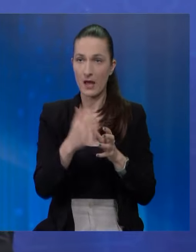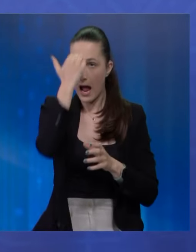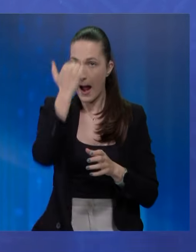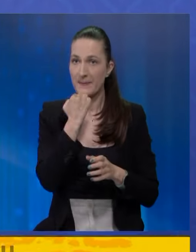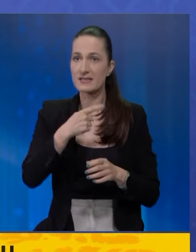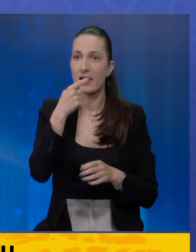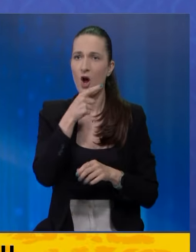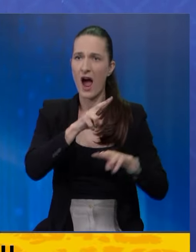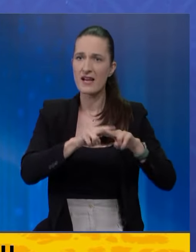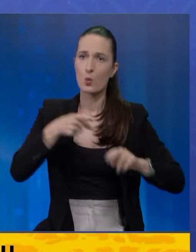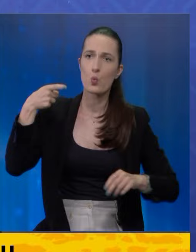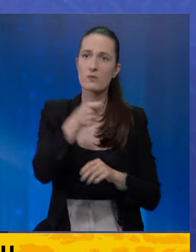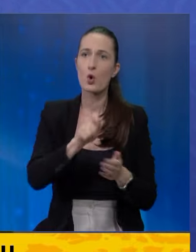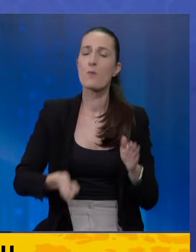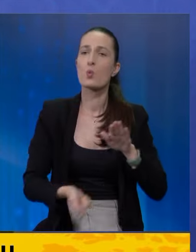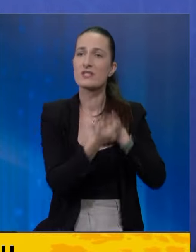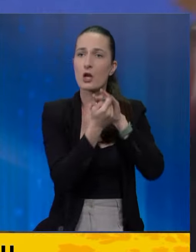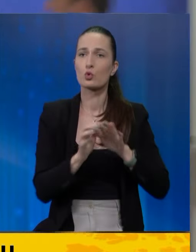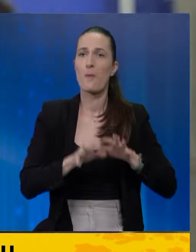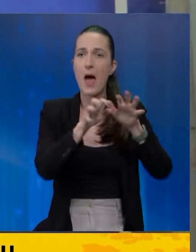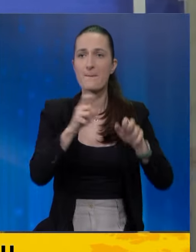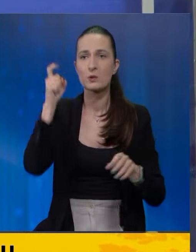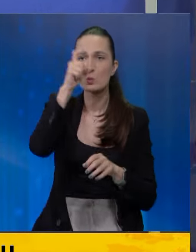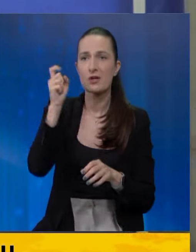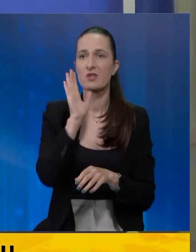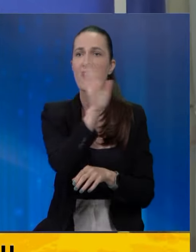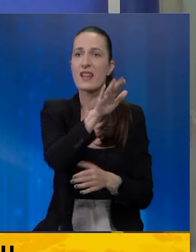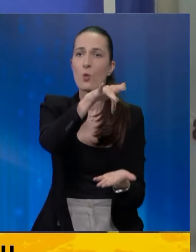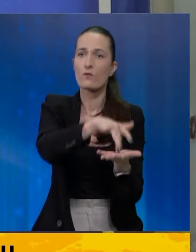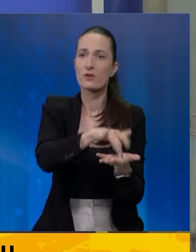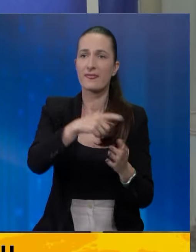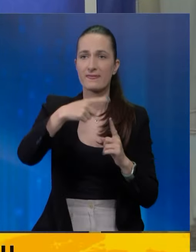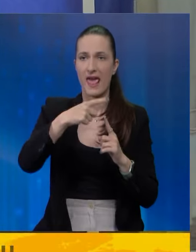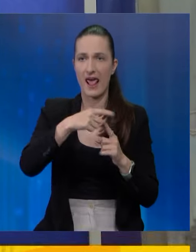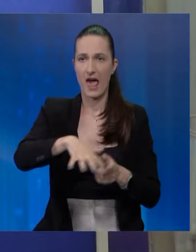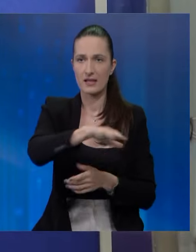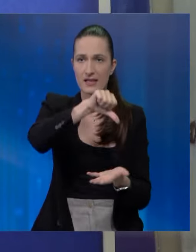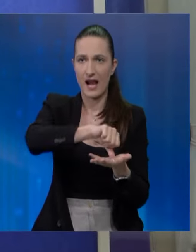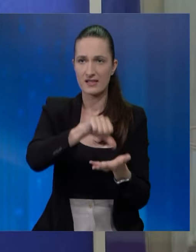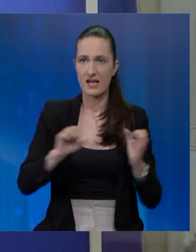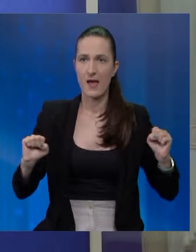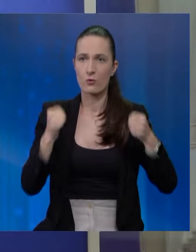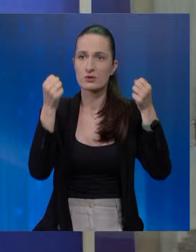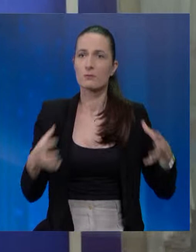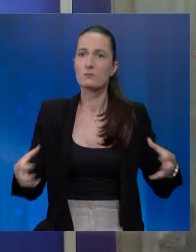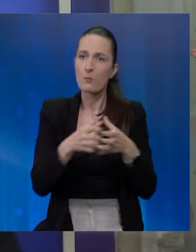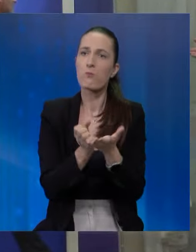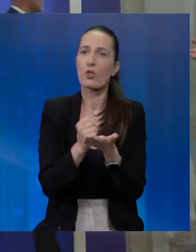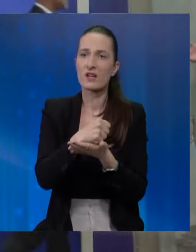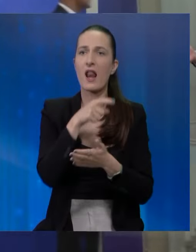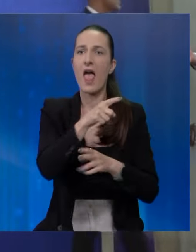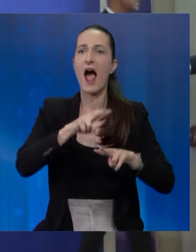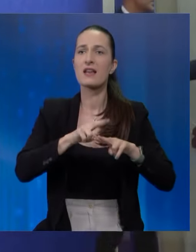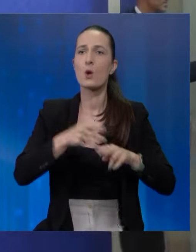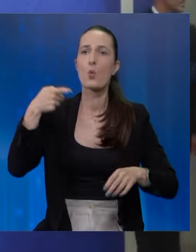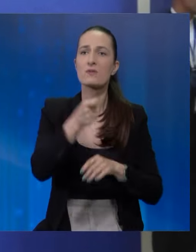rekao da je Hanjeh ubijen u izdajničkom napadu cionista na njegovu rezidenciju u Teheranu. Iranska revolucionalna garda potvrdila je da je